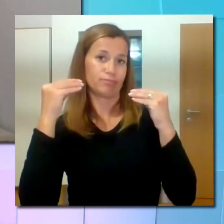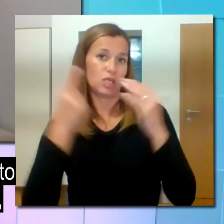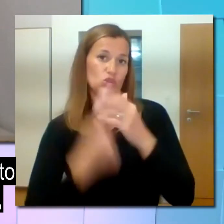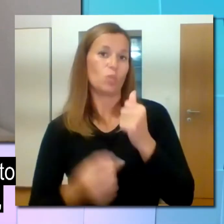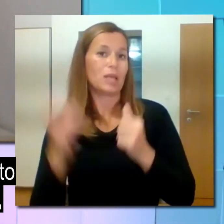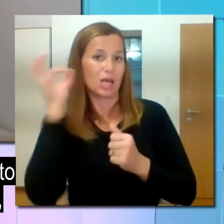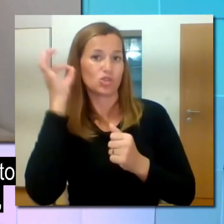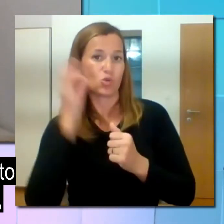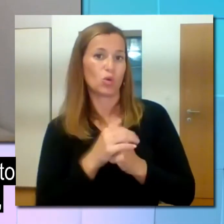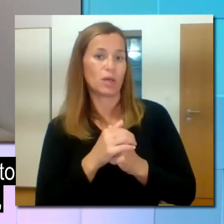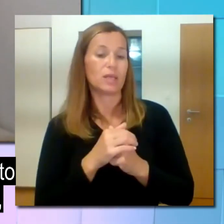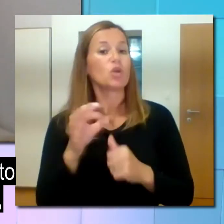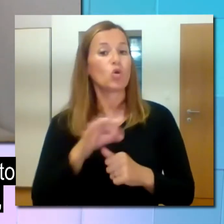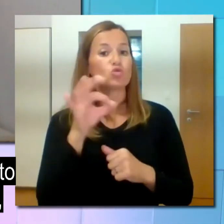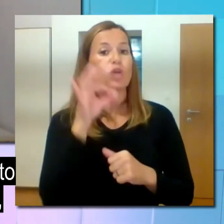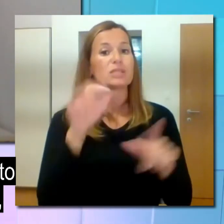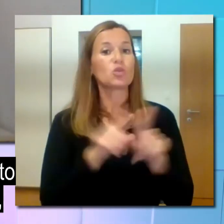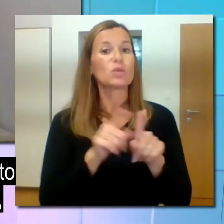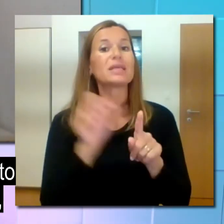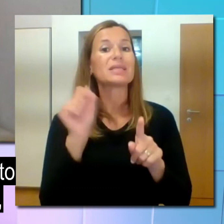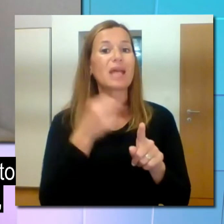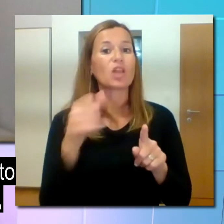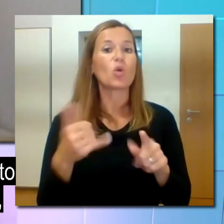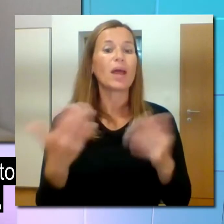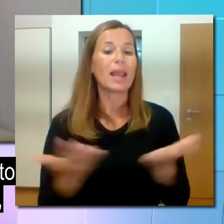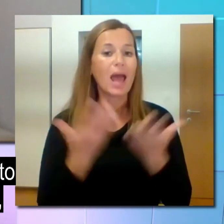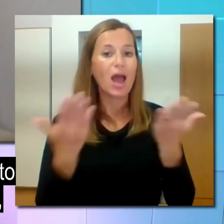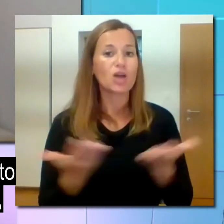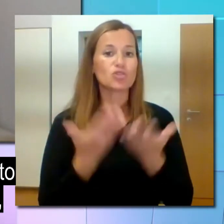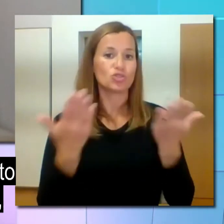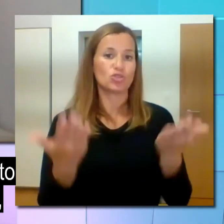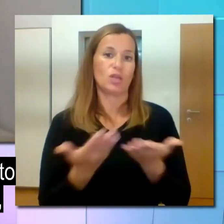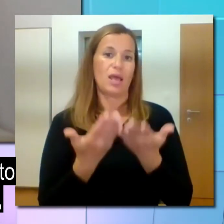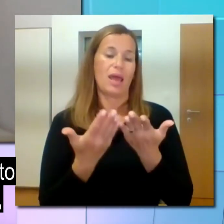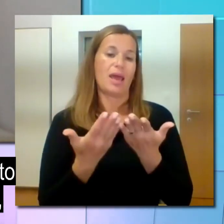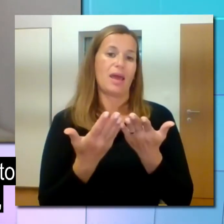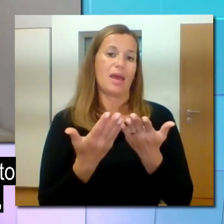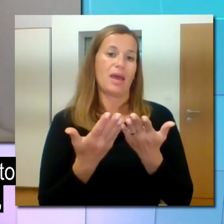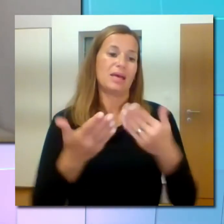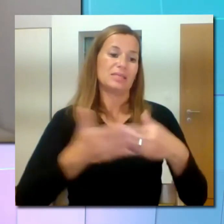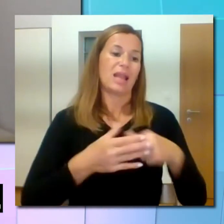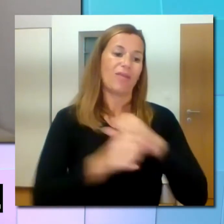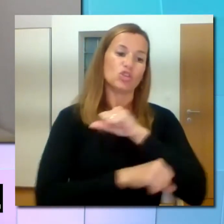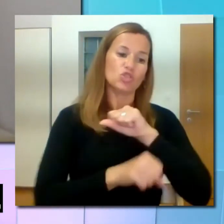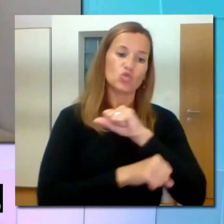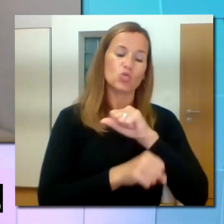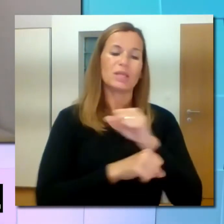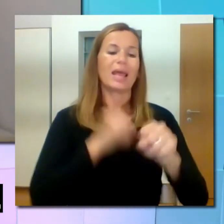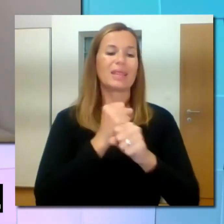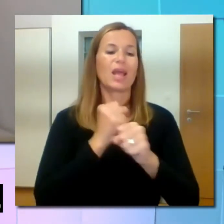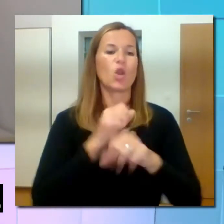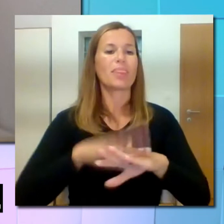In mogoče včasih tudi zato lažje, nekati študij, delov na